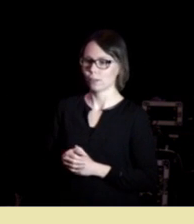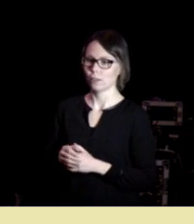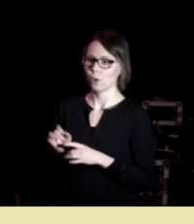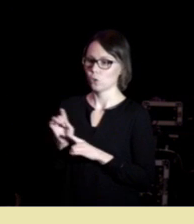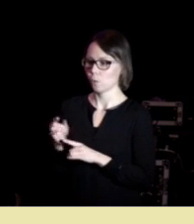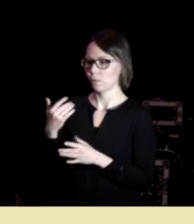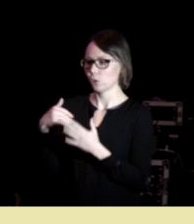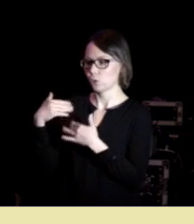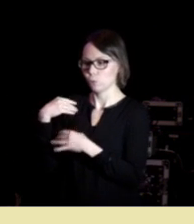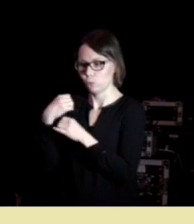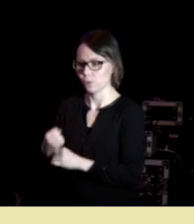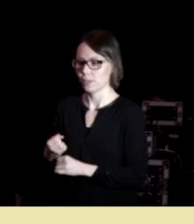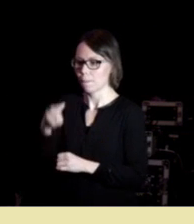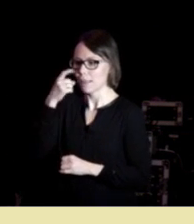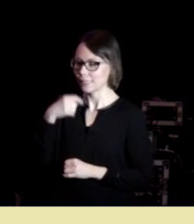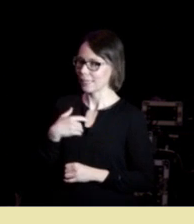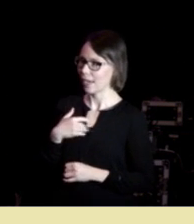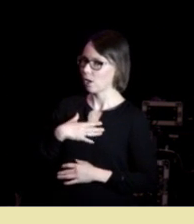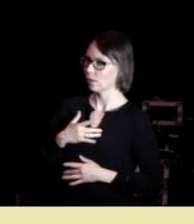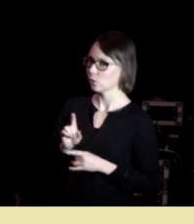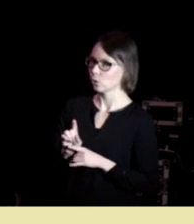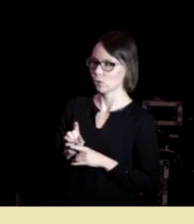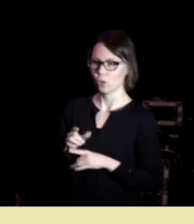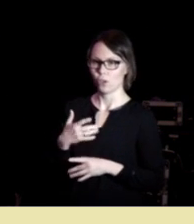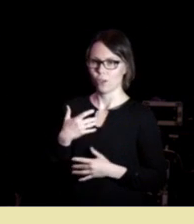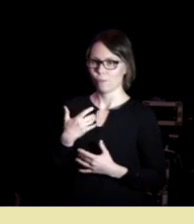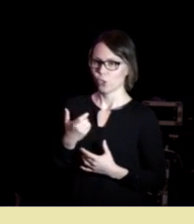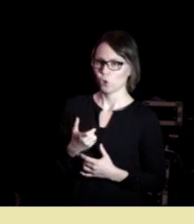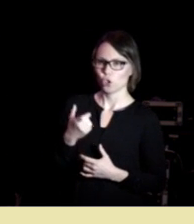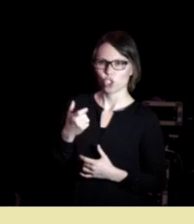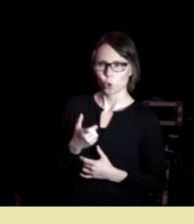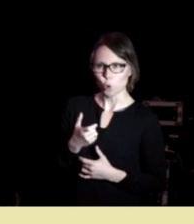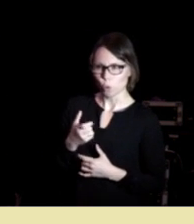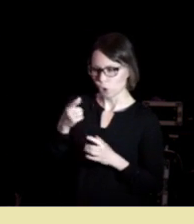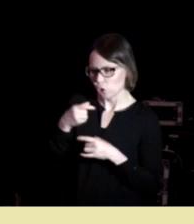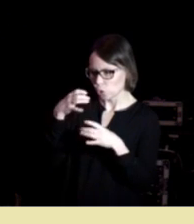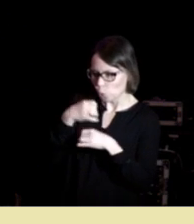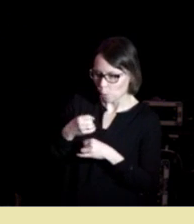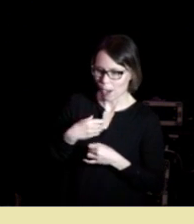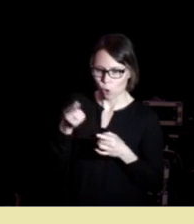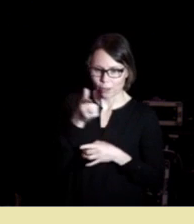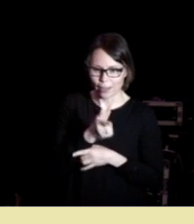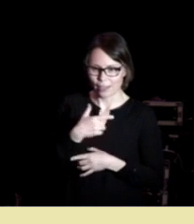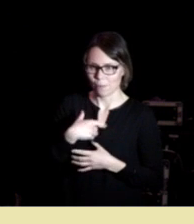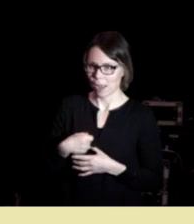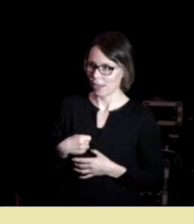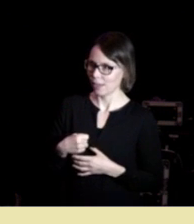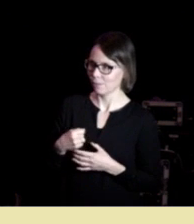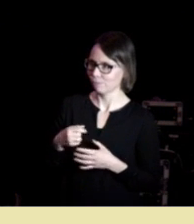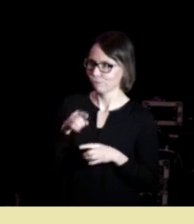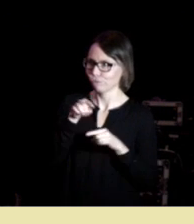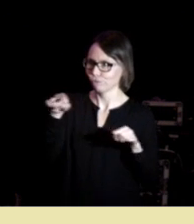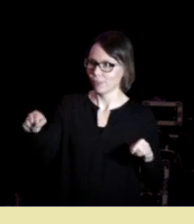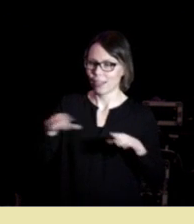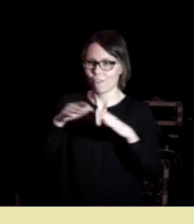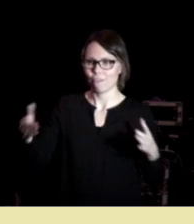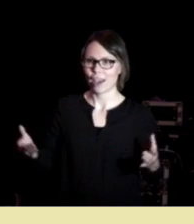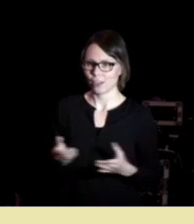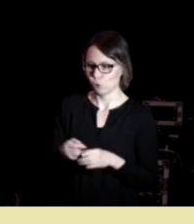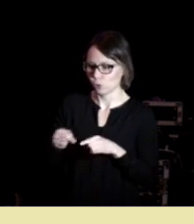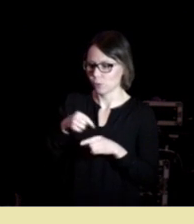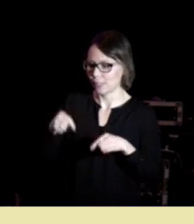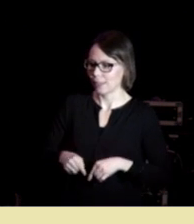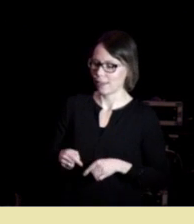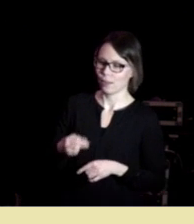tradisjonsbundet mennesket så hadde jeg en slags gråskop altså jeg orienterte meg rundt i verden ut fra dette og vi kan kalle det tradisjon